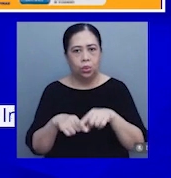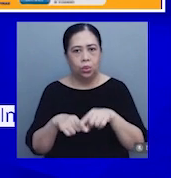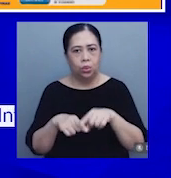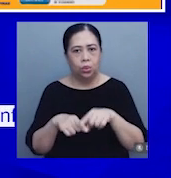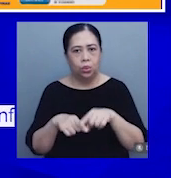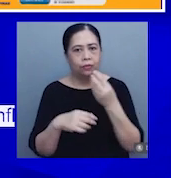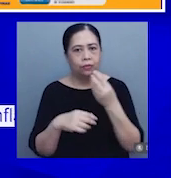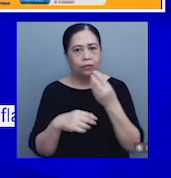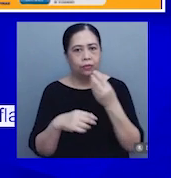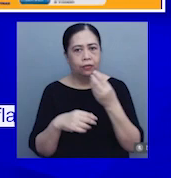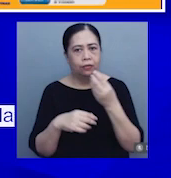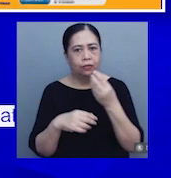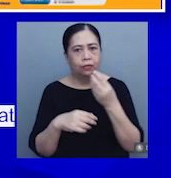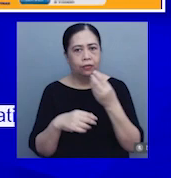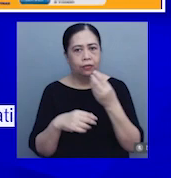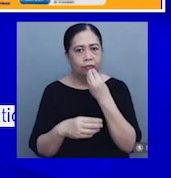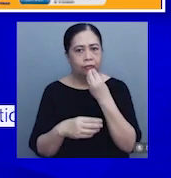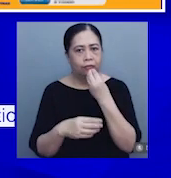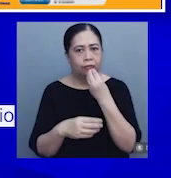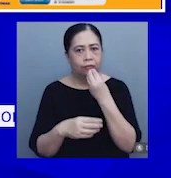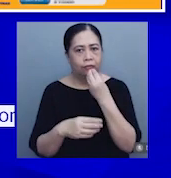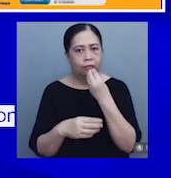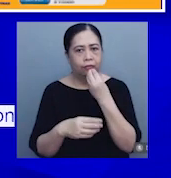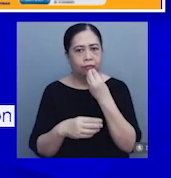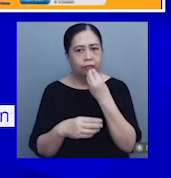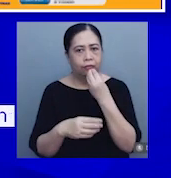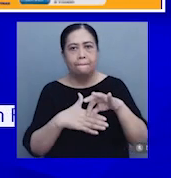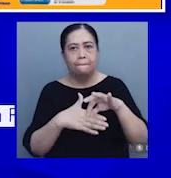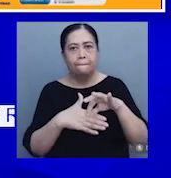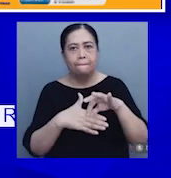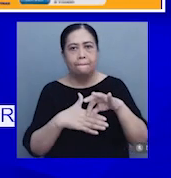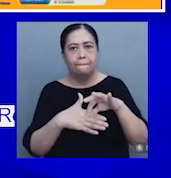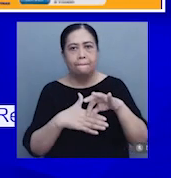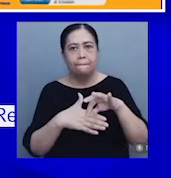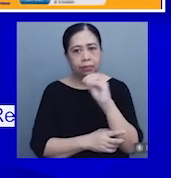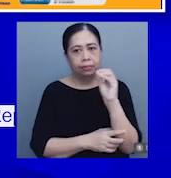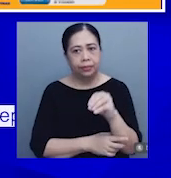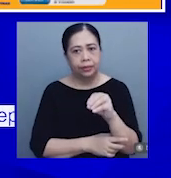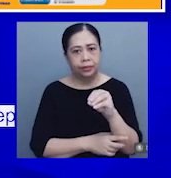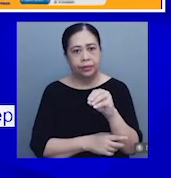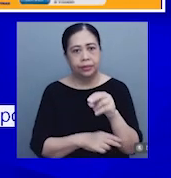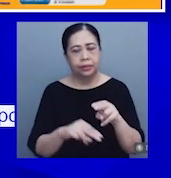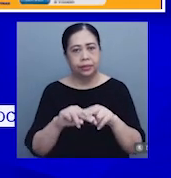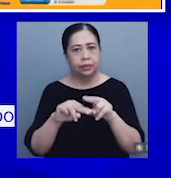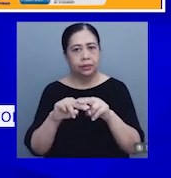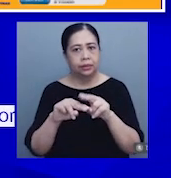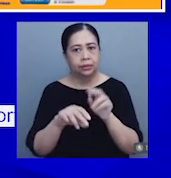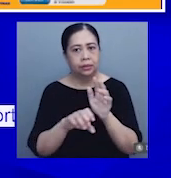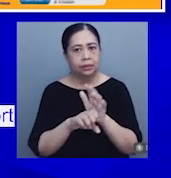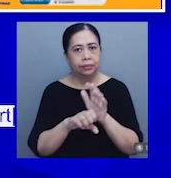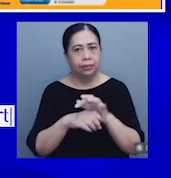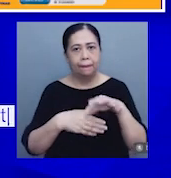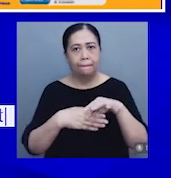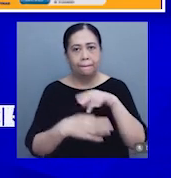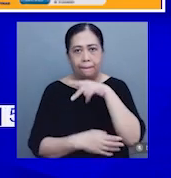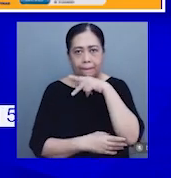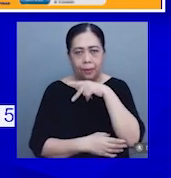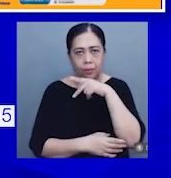parts of slaughtered land animals na may 1.3% inflation. Ang halimbawa nito ay ang karne ng baboy.